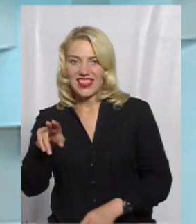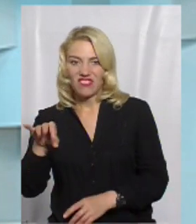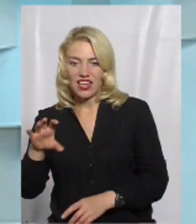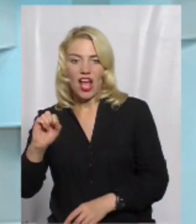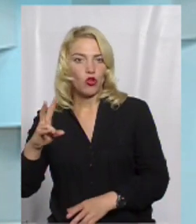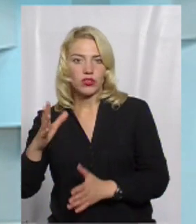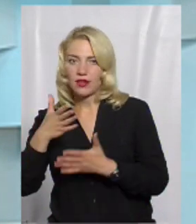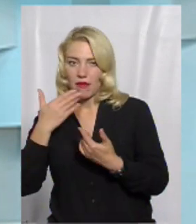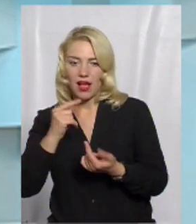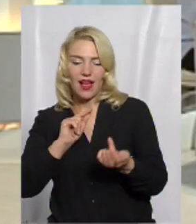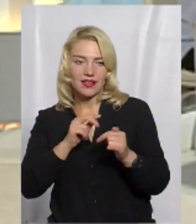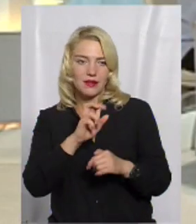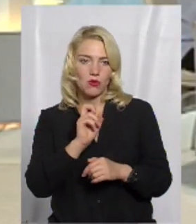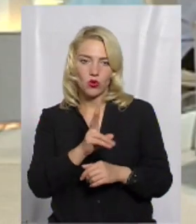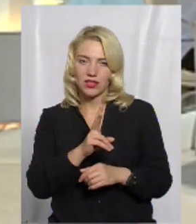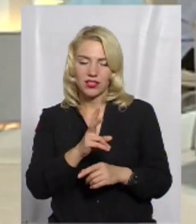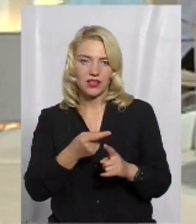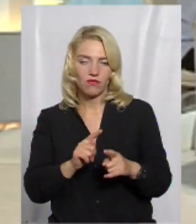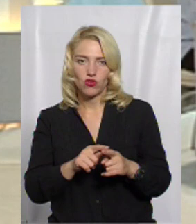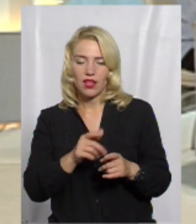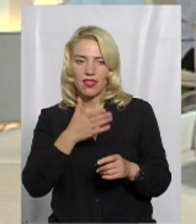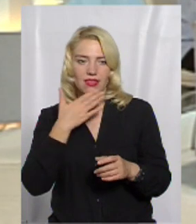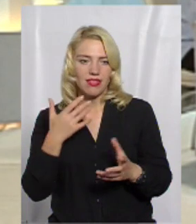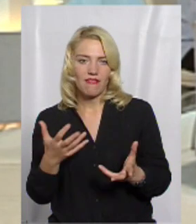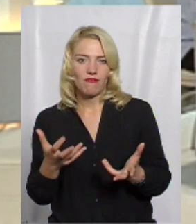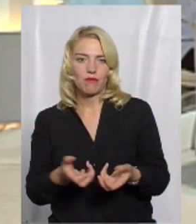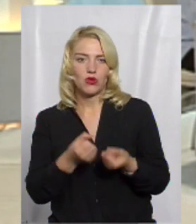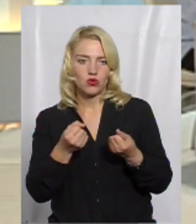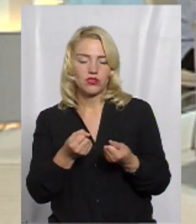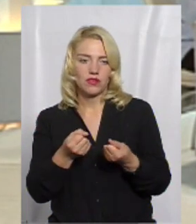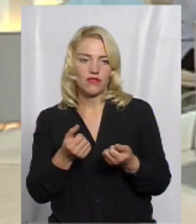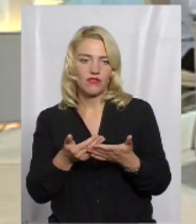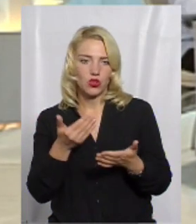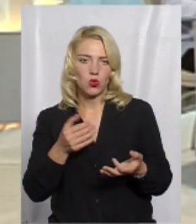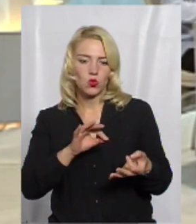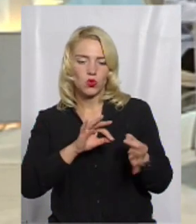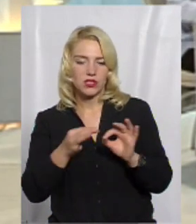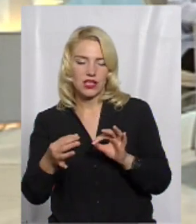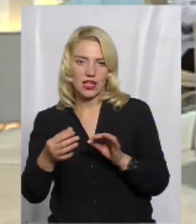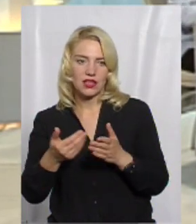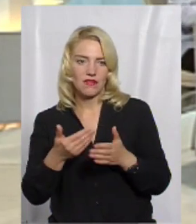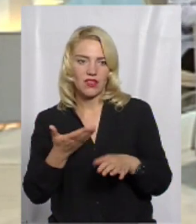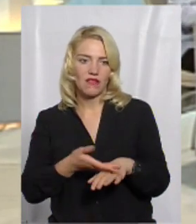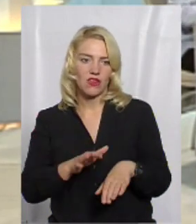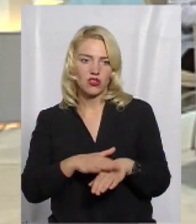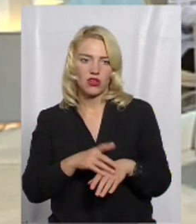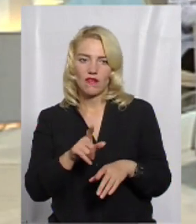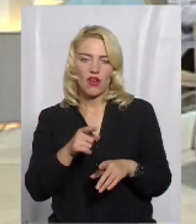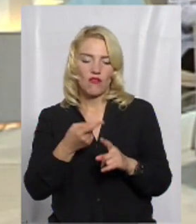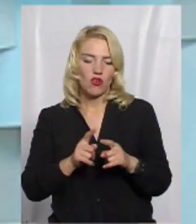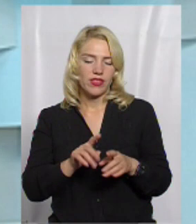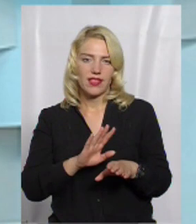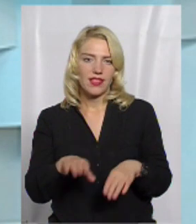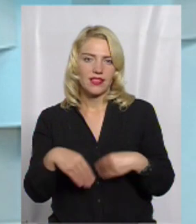Але антибіотики, вони не бережуть від ускладнень, від важкої, вони не